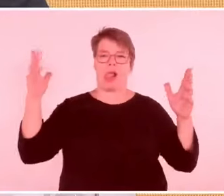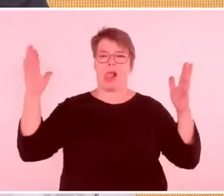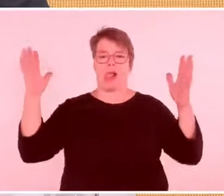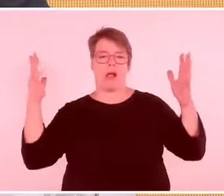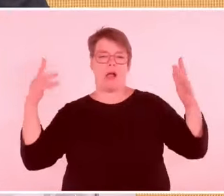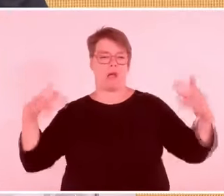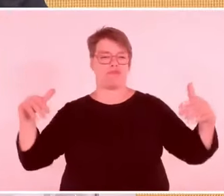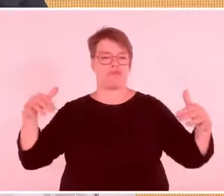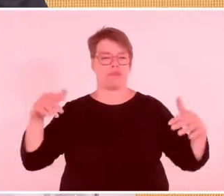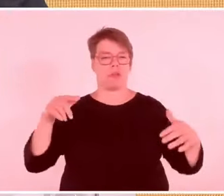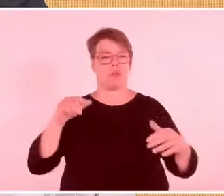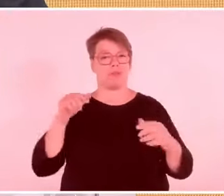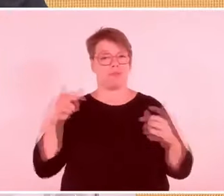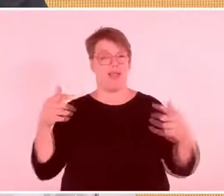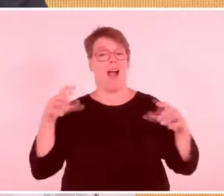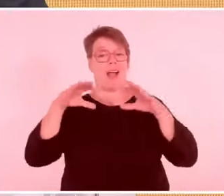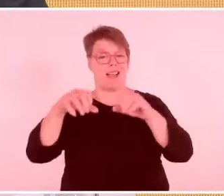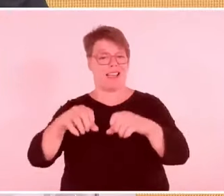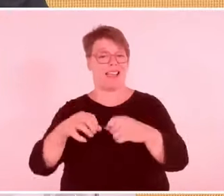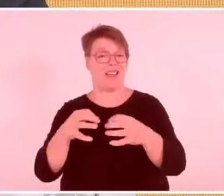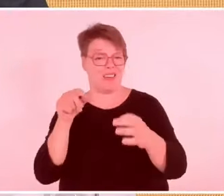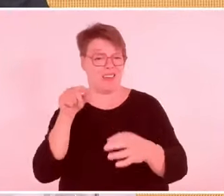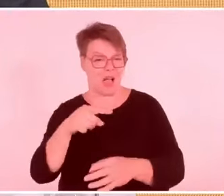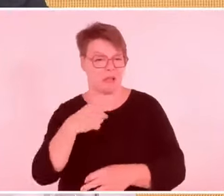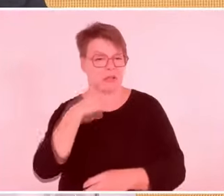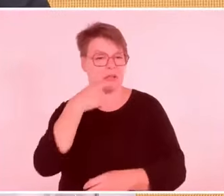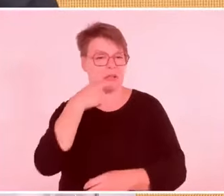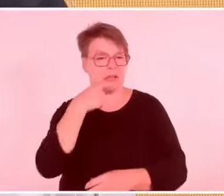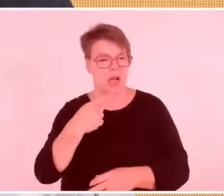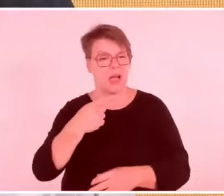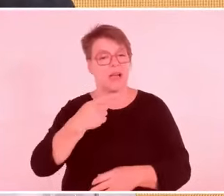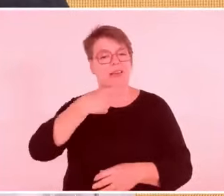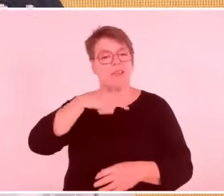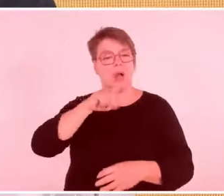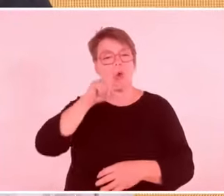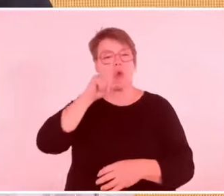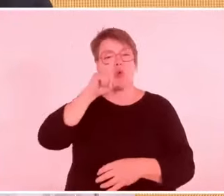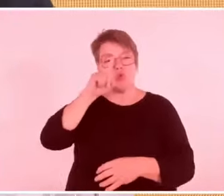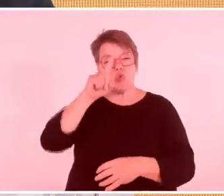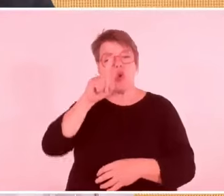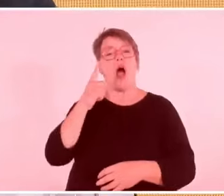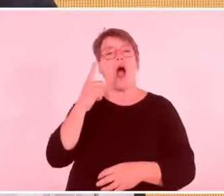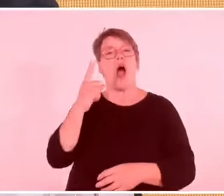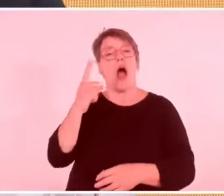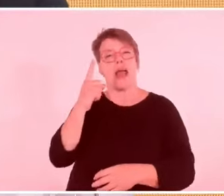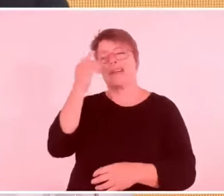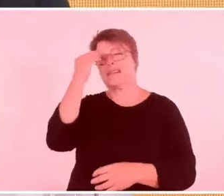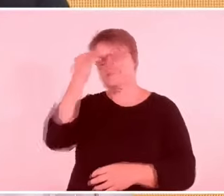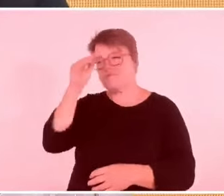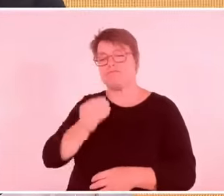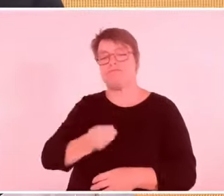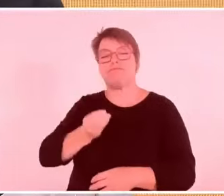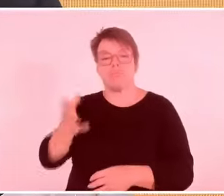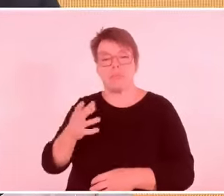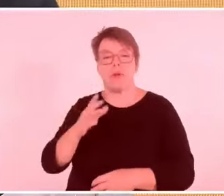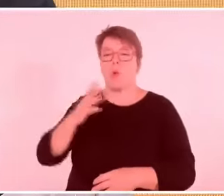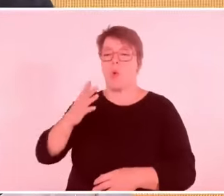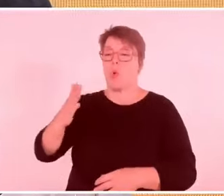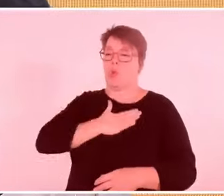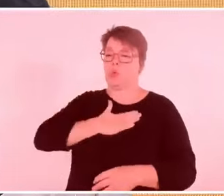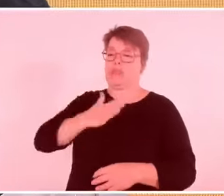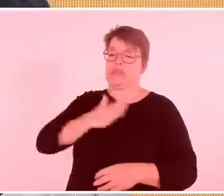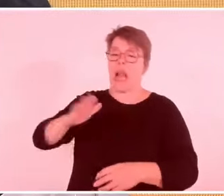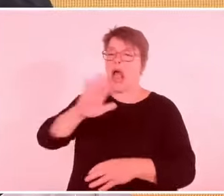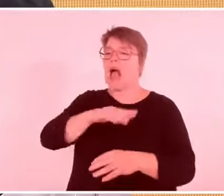keine Sicherheit. Das ist ganz klar, das ist ganz abstoßend. Aber hat die israelische Regierung nicht etwas Ähnliches gesagt?